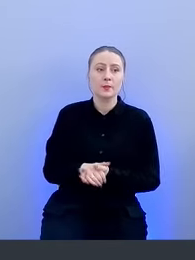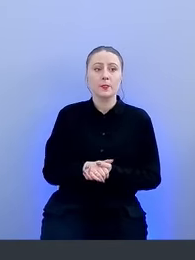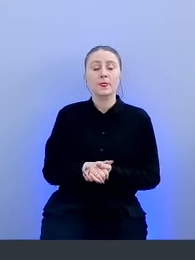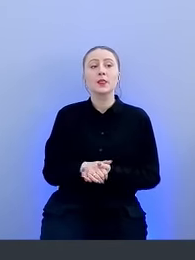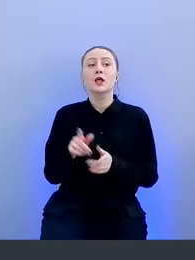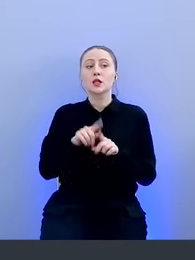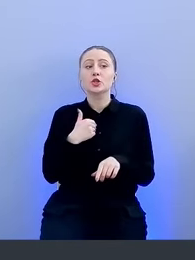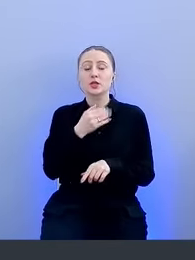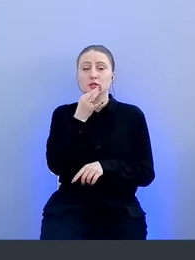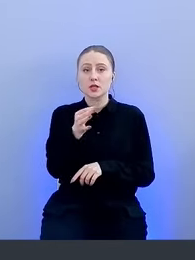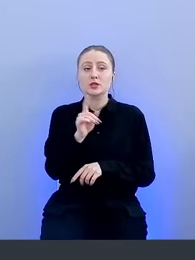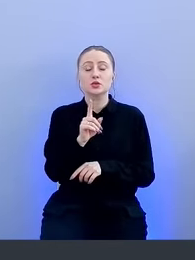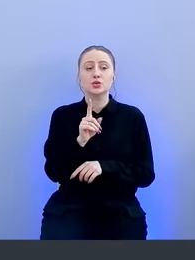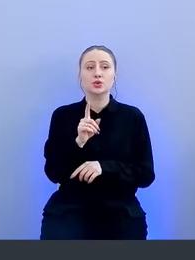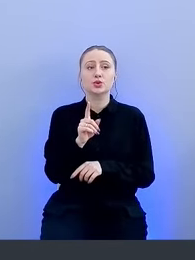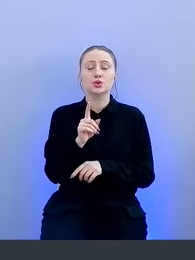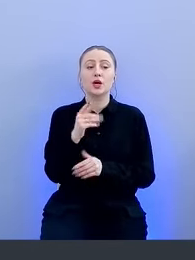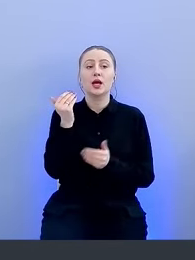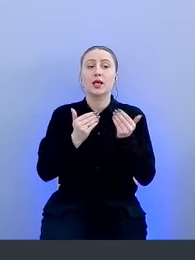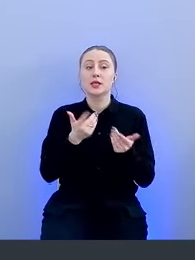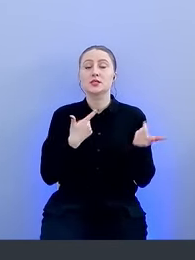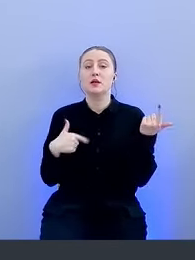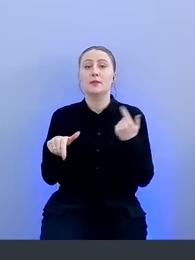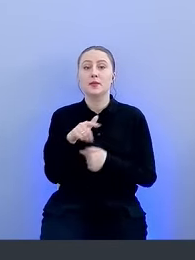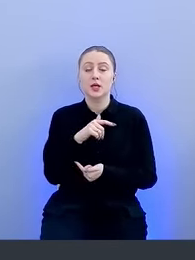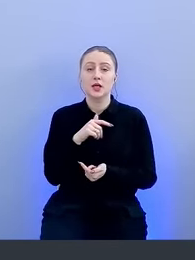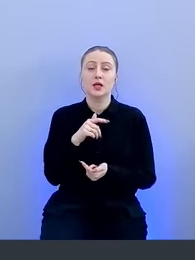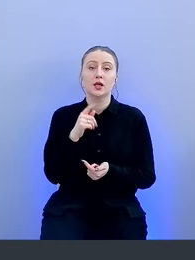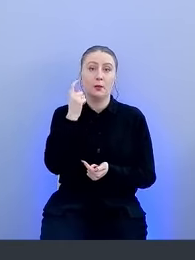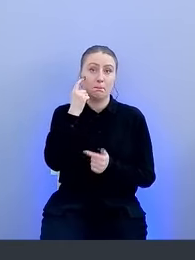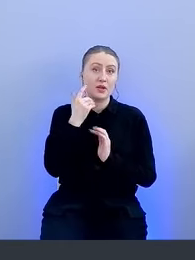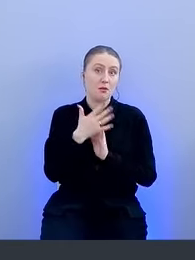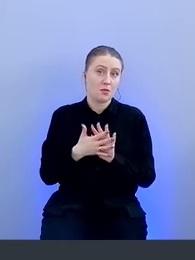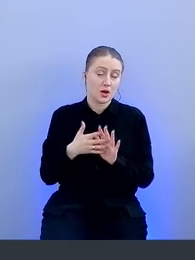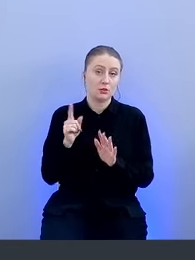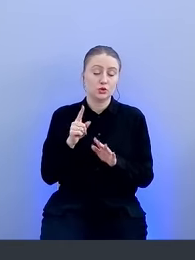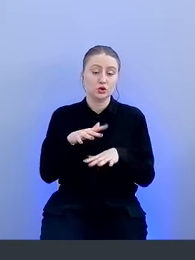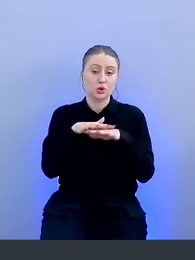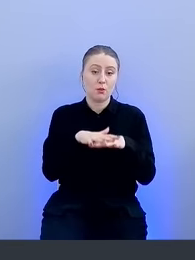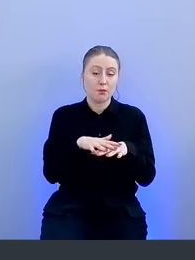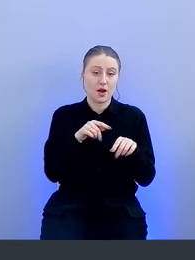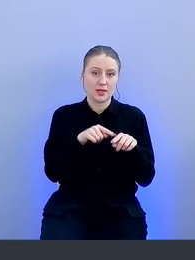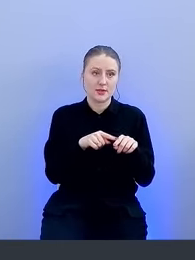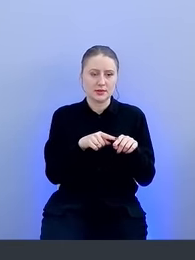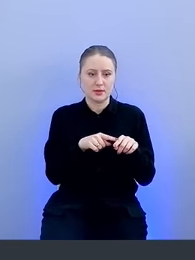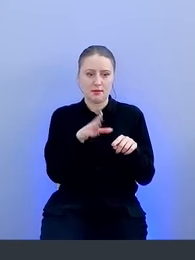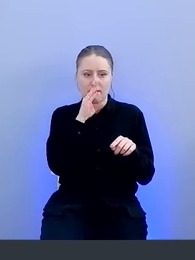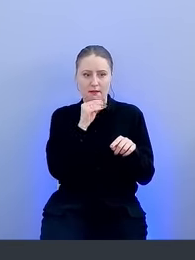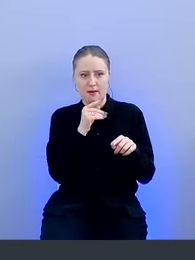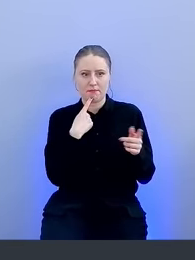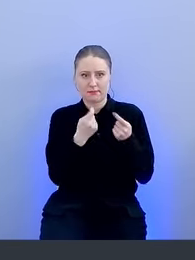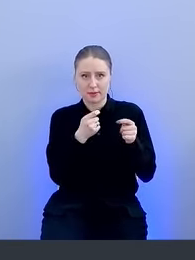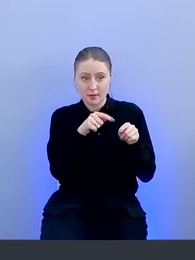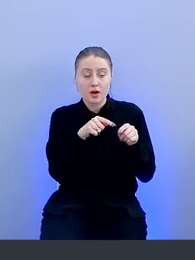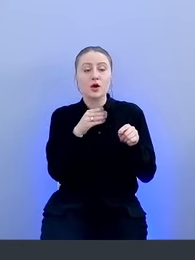Еще хотелось сказать о том, что если мы понимаем, что база критическая, то мы можем